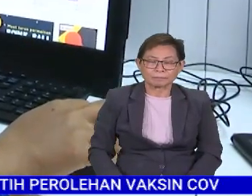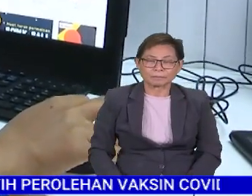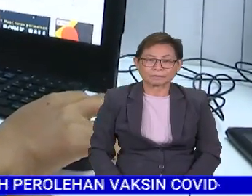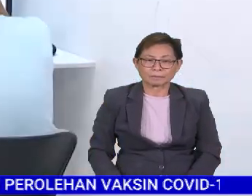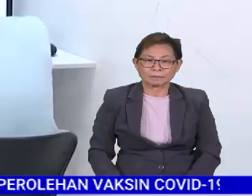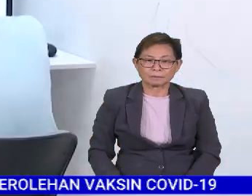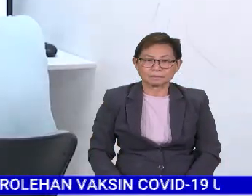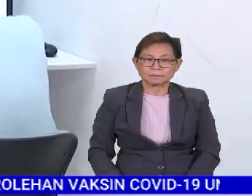Terima kasih menonton!